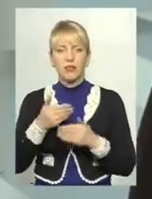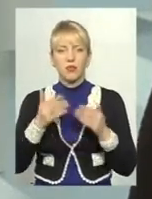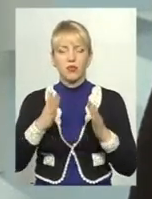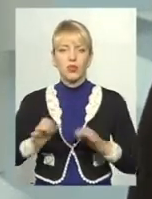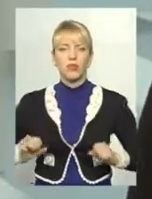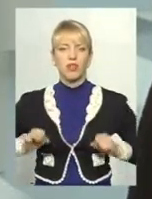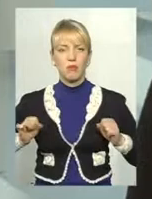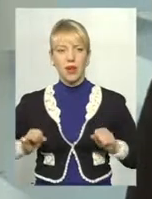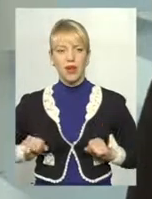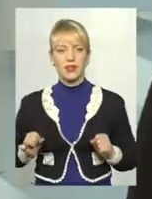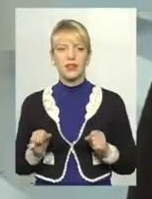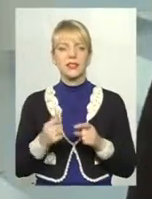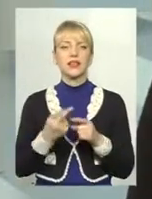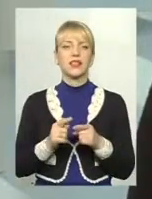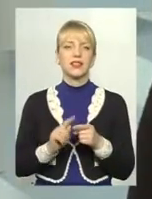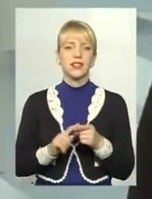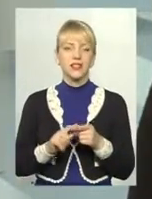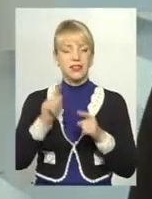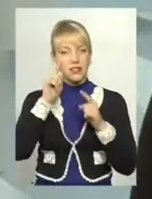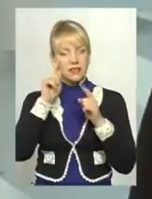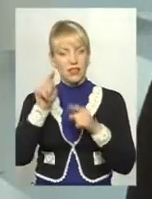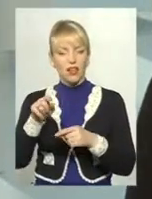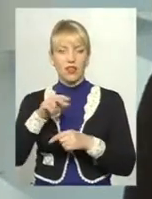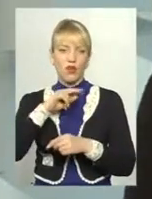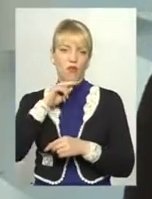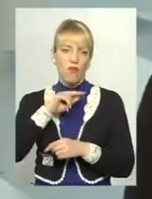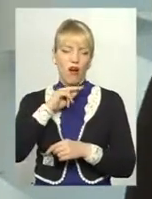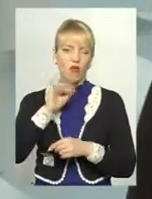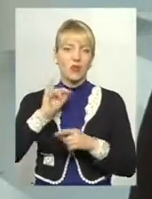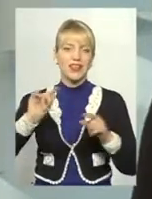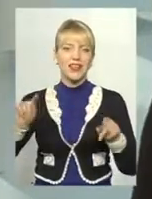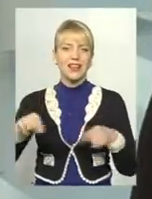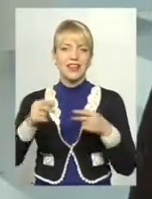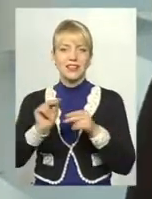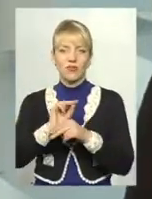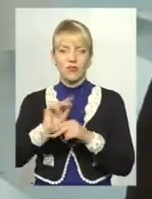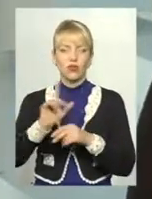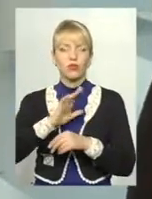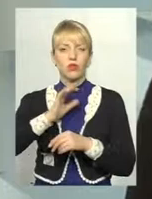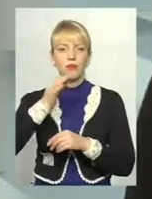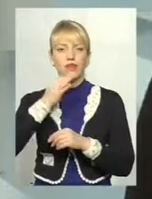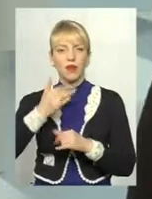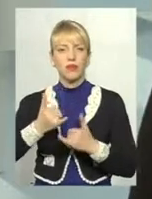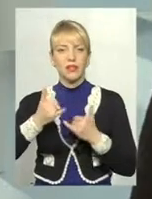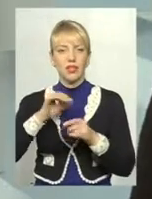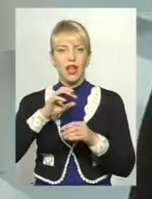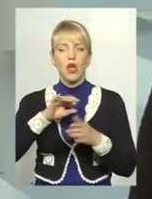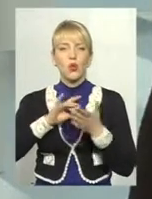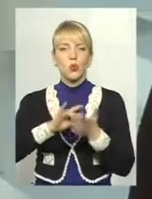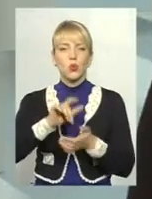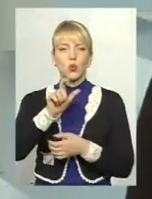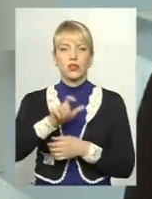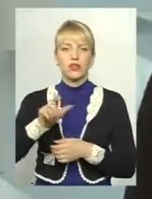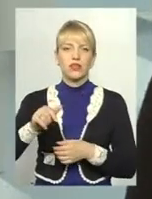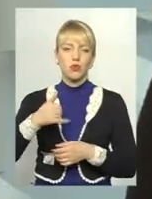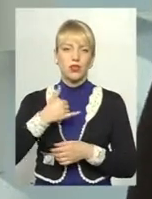намагатися їх все ж таки звертати на них увагу і реставрувати, щоб вони були привабливими для туристів. Взагальному в нас на